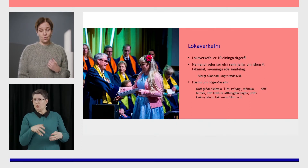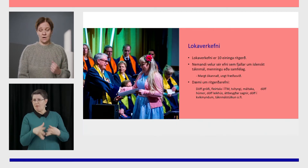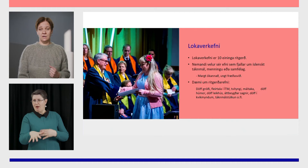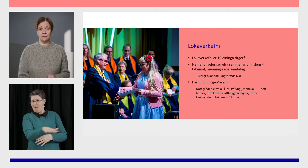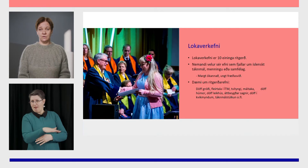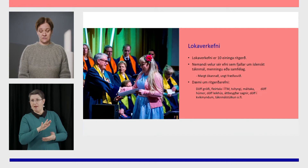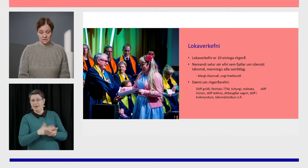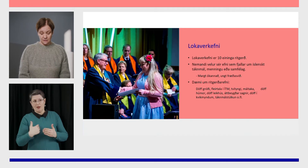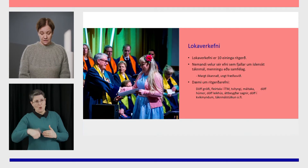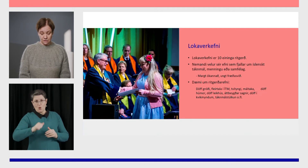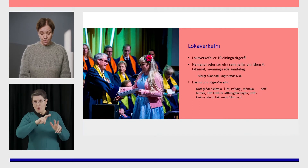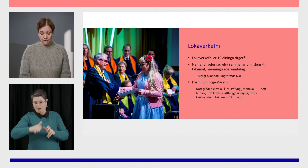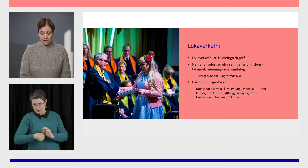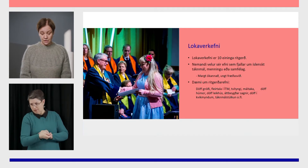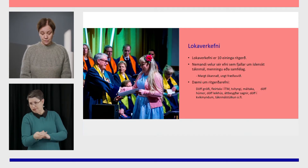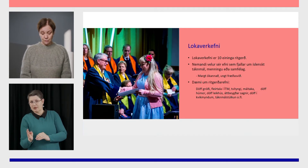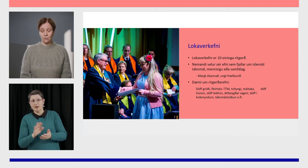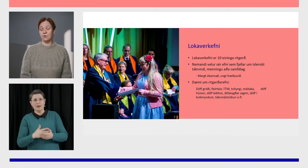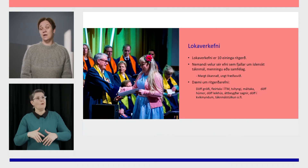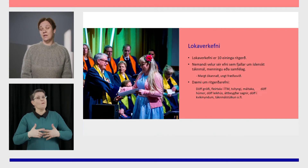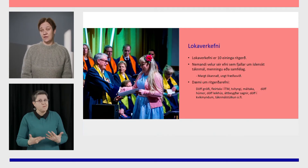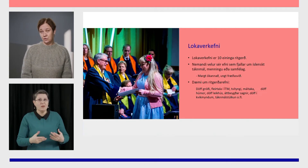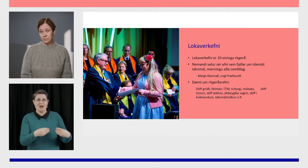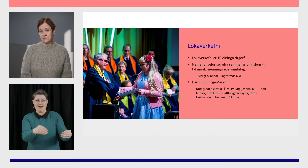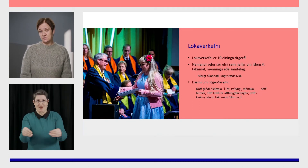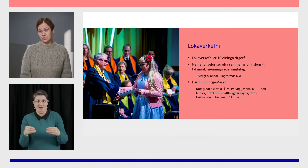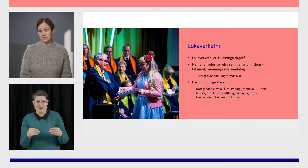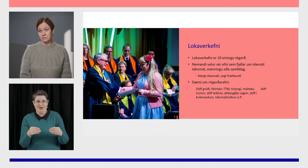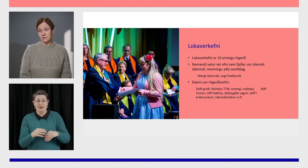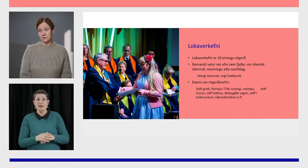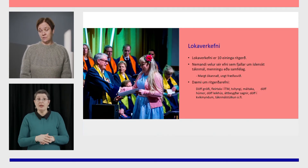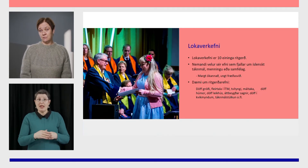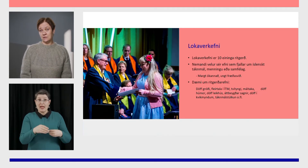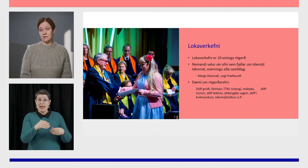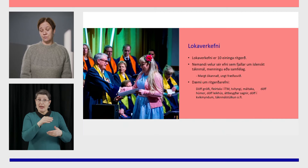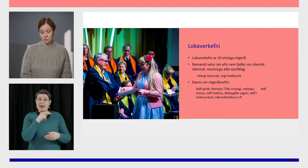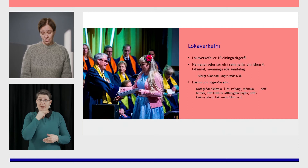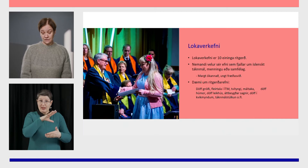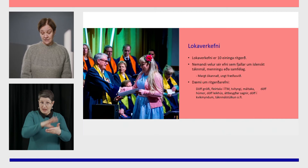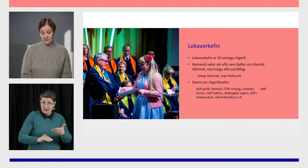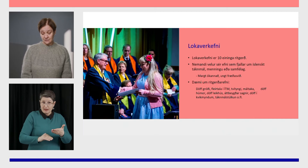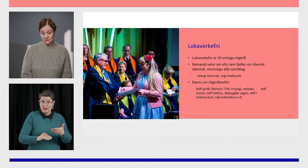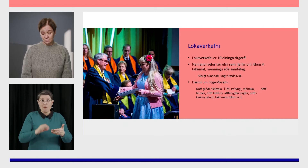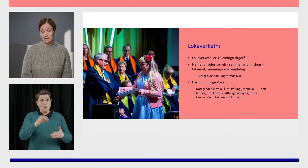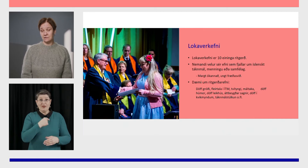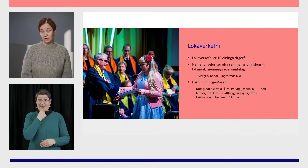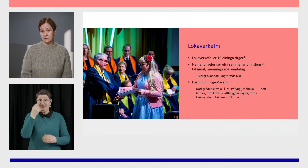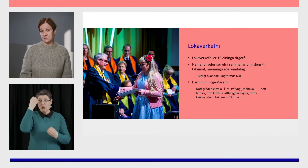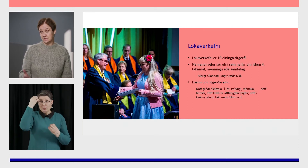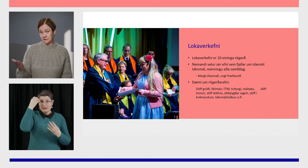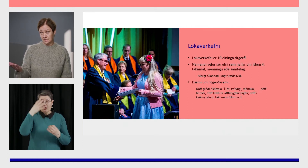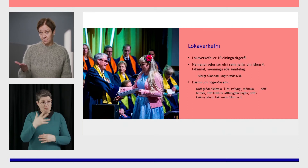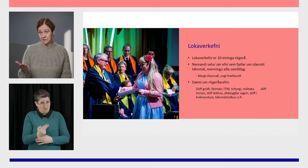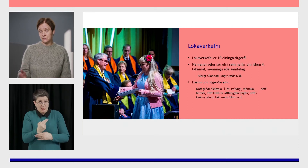margt ókannað og þess vegna er nóg að verkefnum og það eru upplýsingar sem koma fram í rítgerum nefn en það eru mjög oft nýjar, mikilvæðar